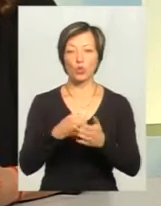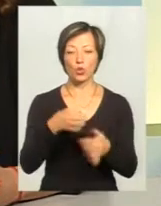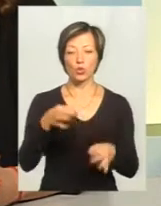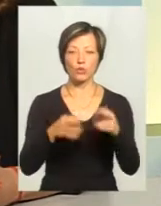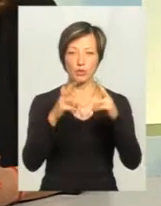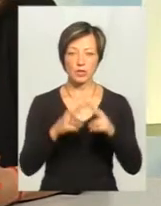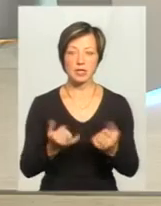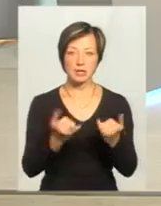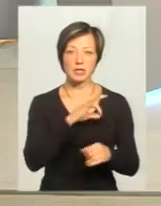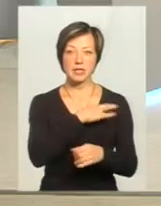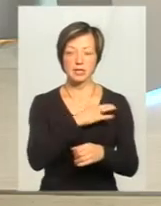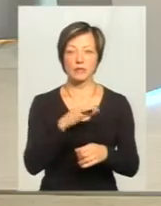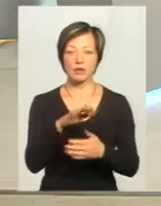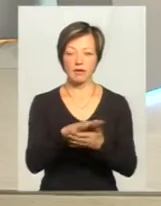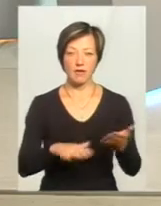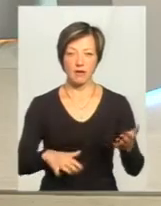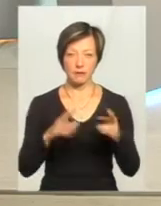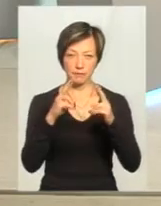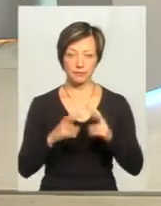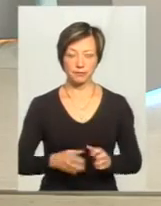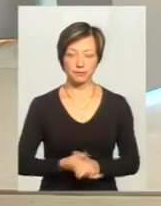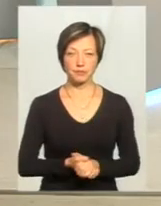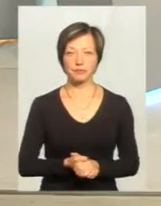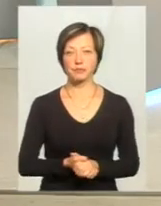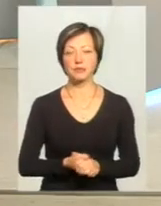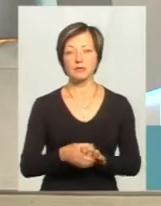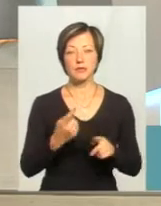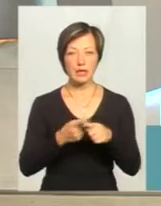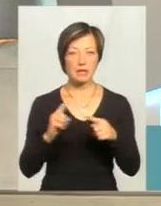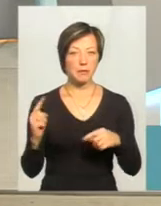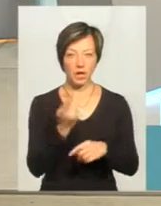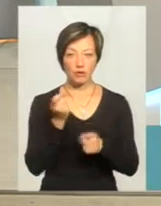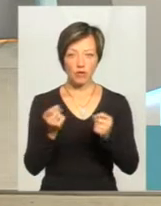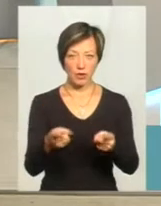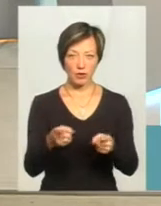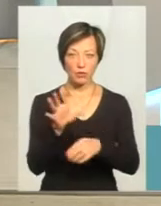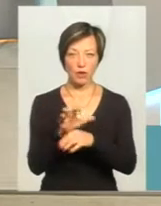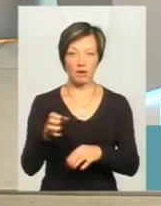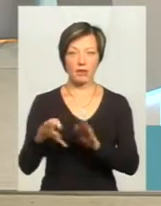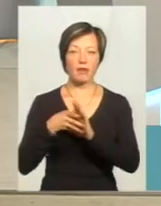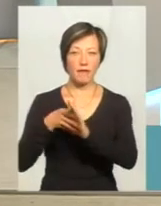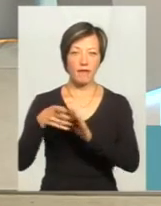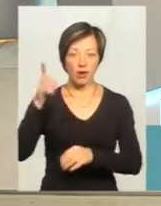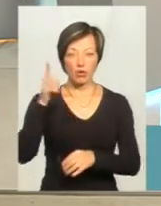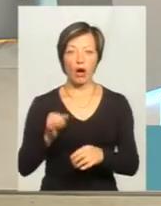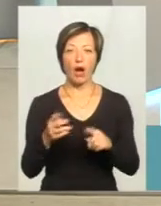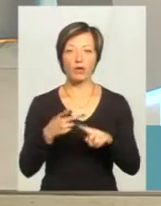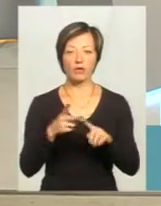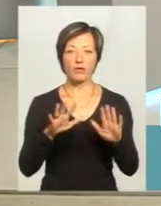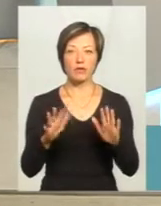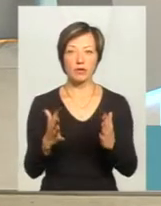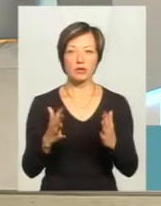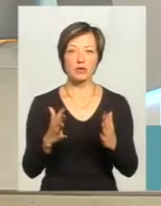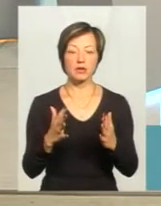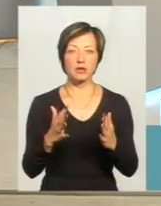слідство за цими фактами триває. Це перший той, що викинули собаку з 9-го поверху? і інший – це випадок по гарній